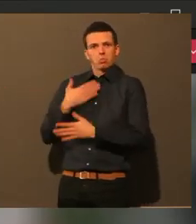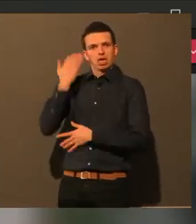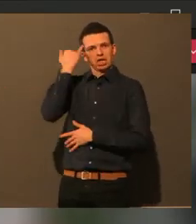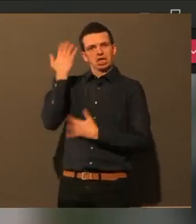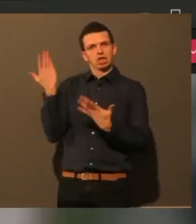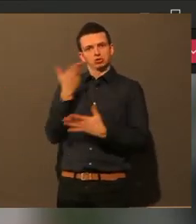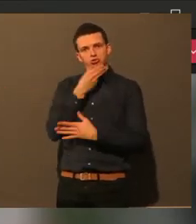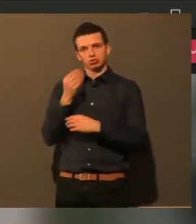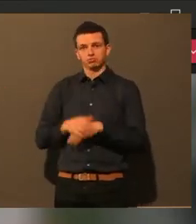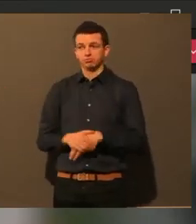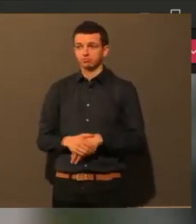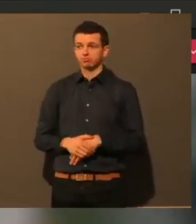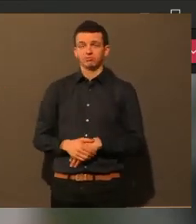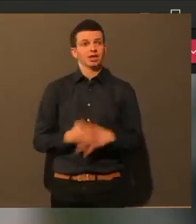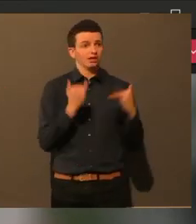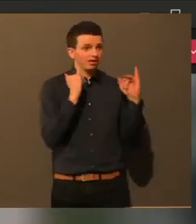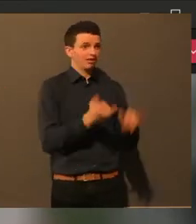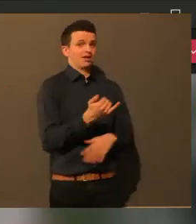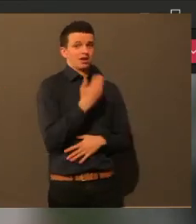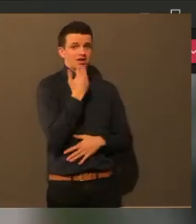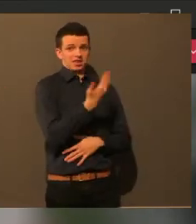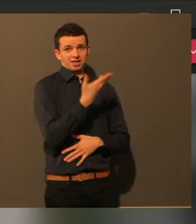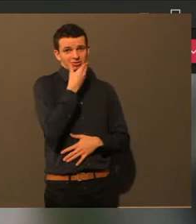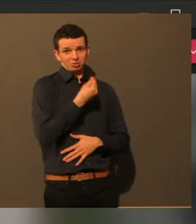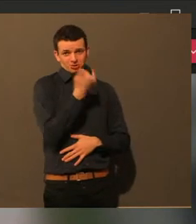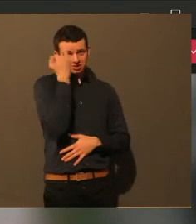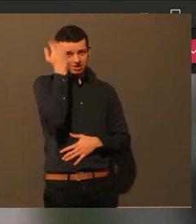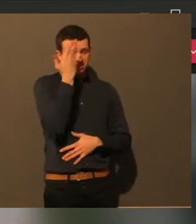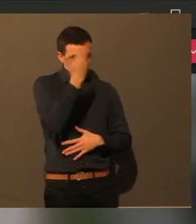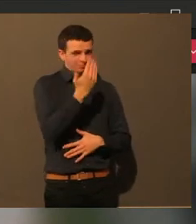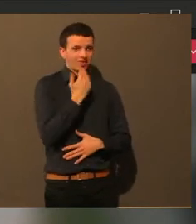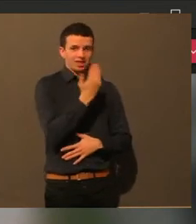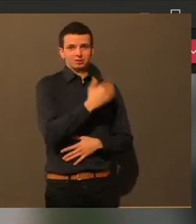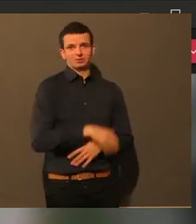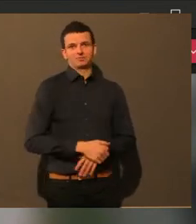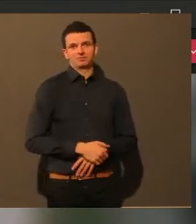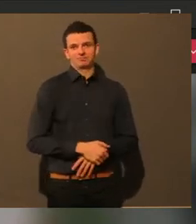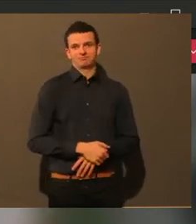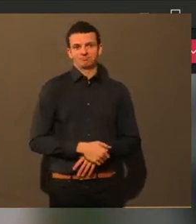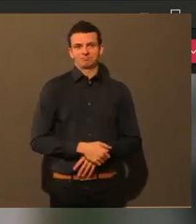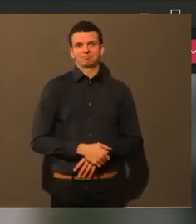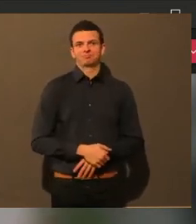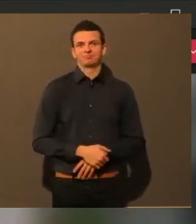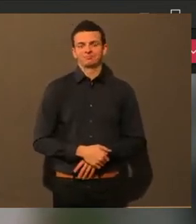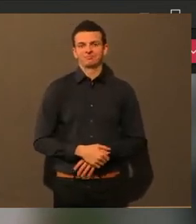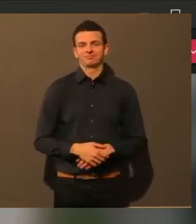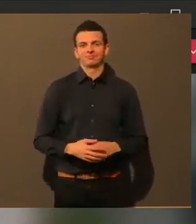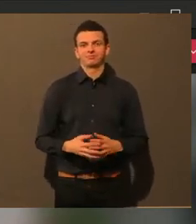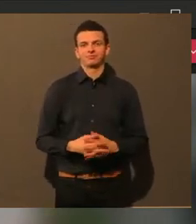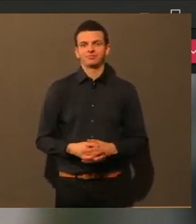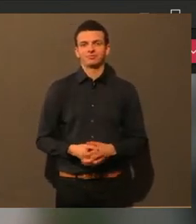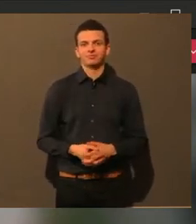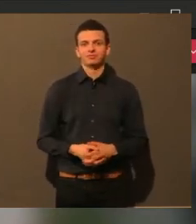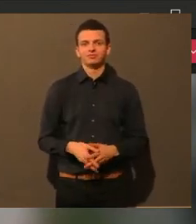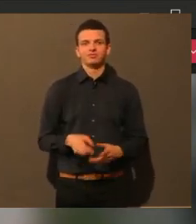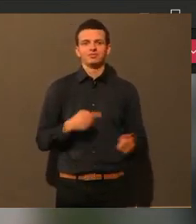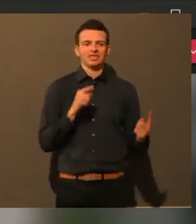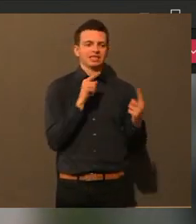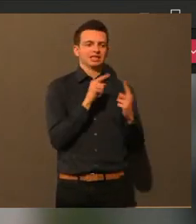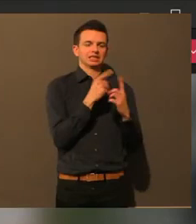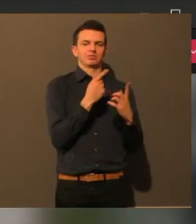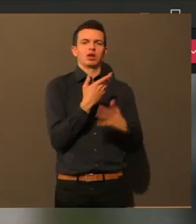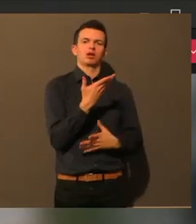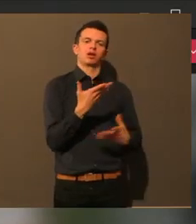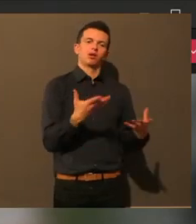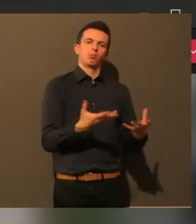Eine schöne Idee. Können wir mal in die Wege leiten? Dass wir das mal versuchen mit den Bäckereien, es